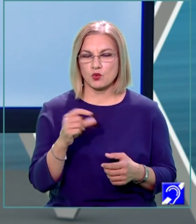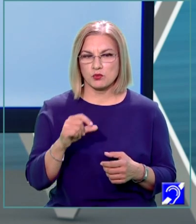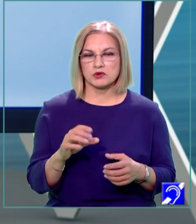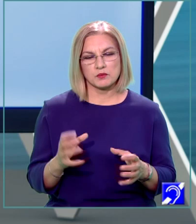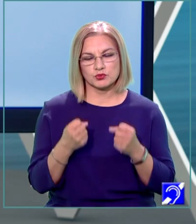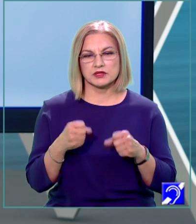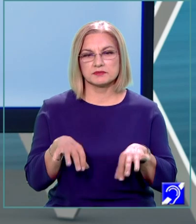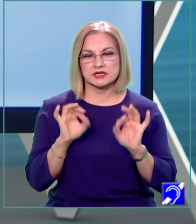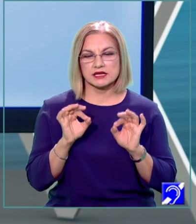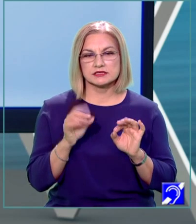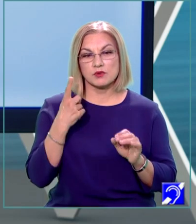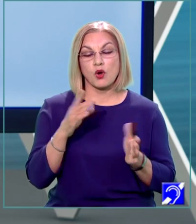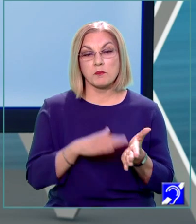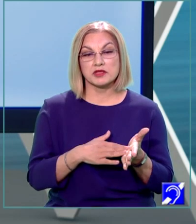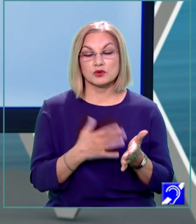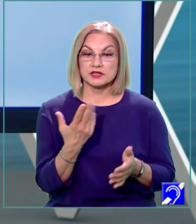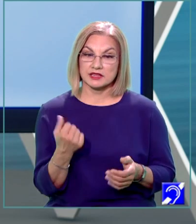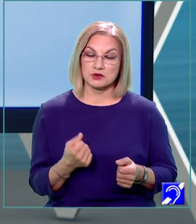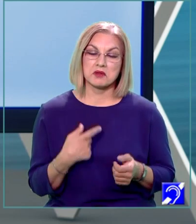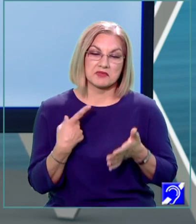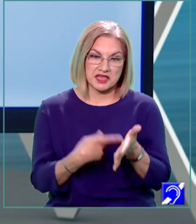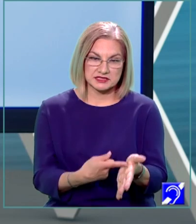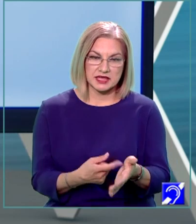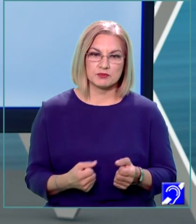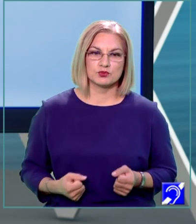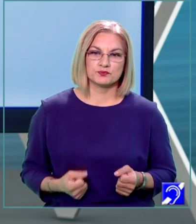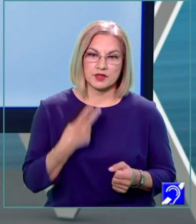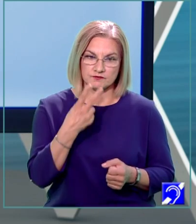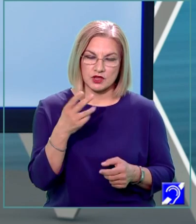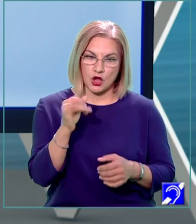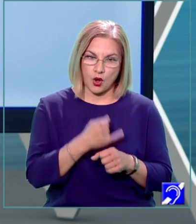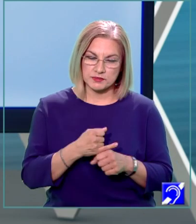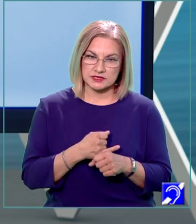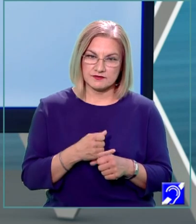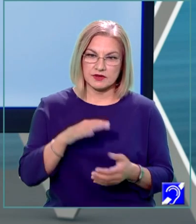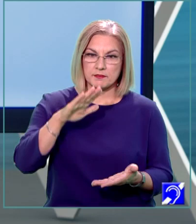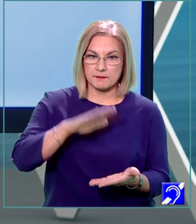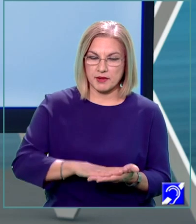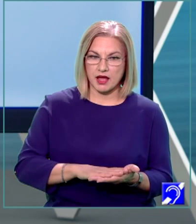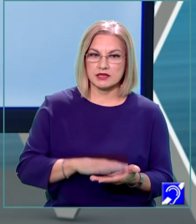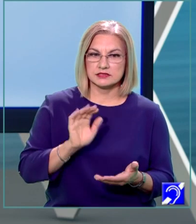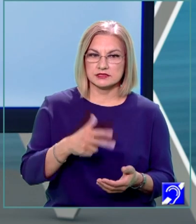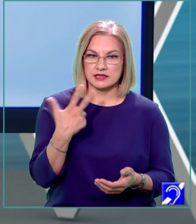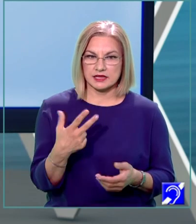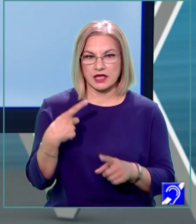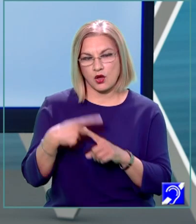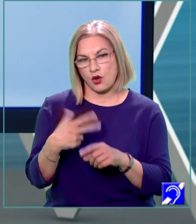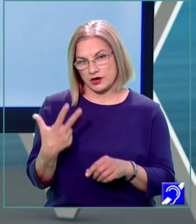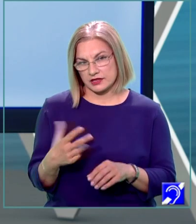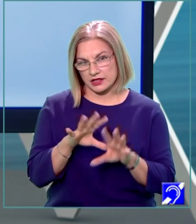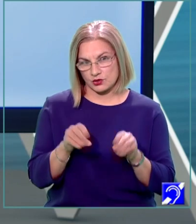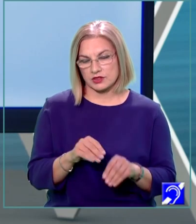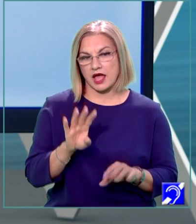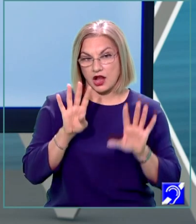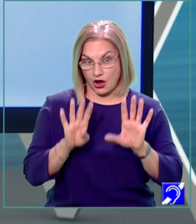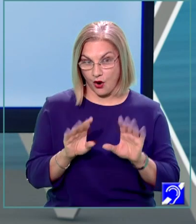găsi o metodă de numărare, de exemplu, observăm că pe bază încap 3x3 în total 9